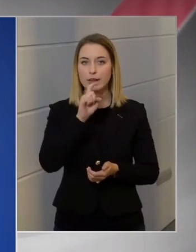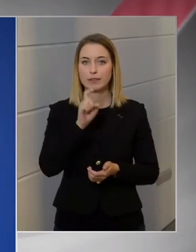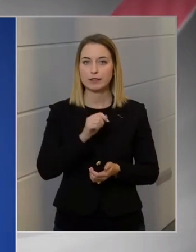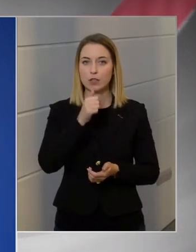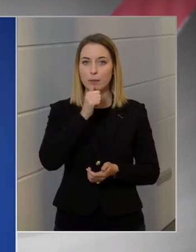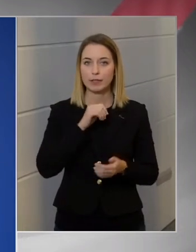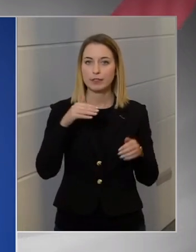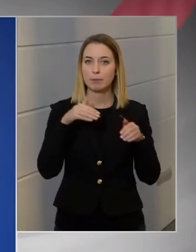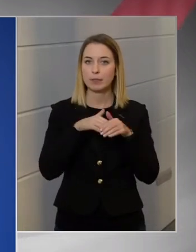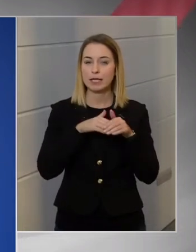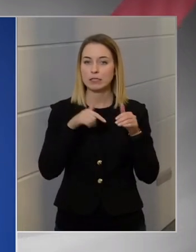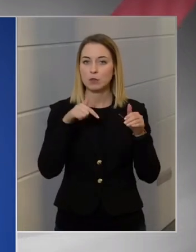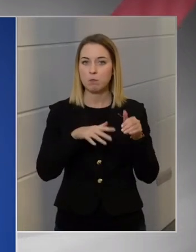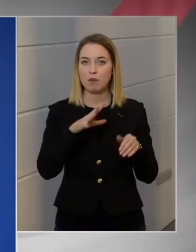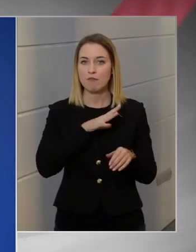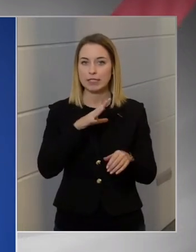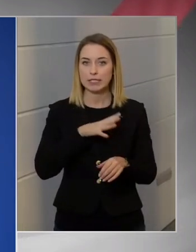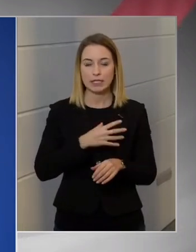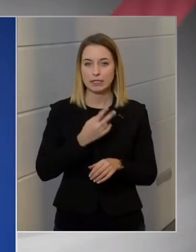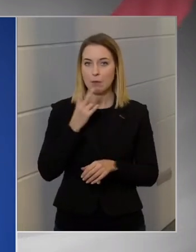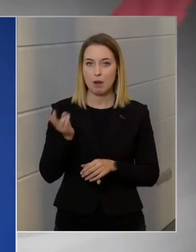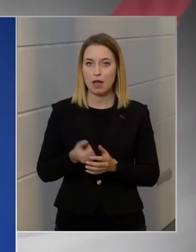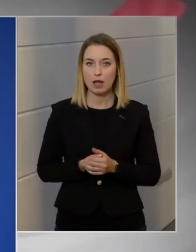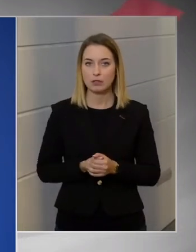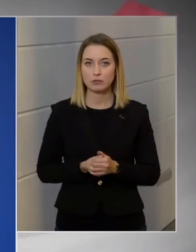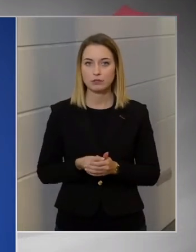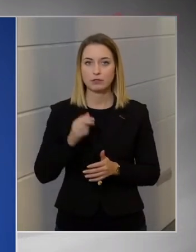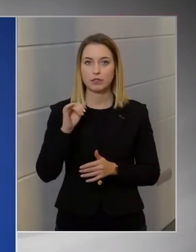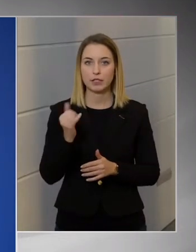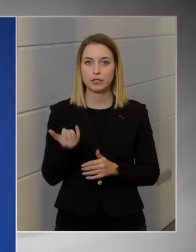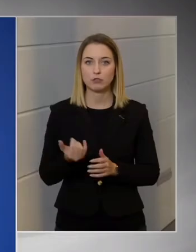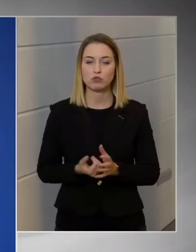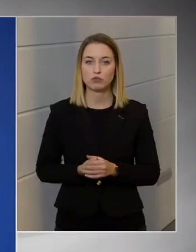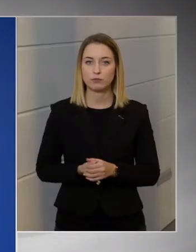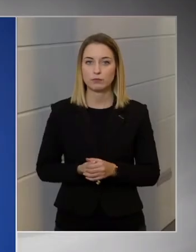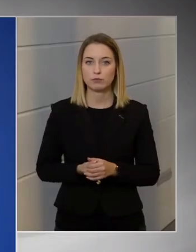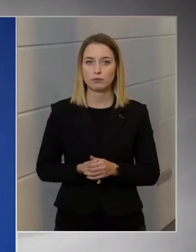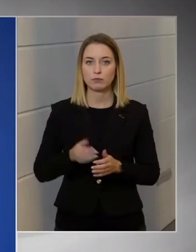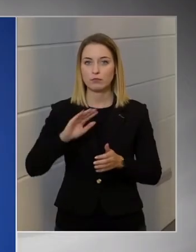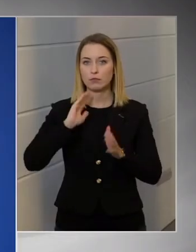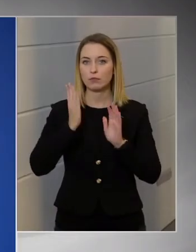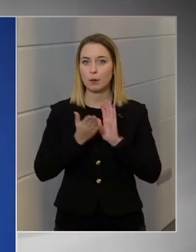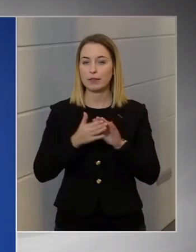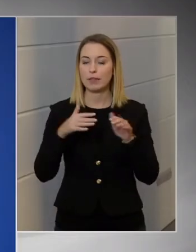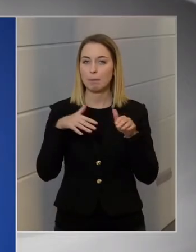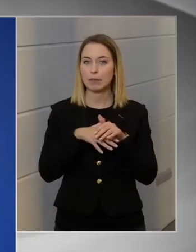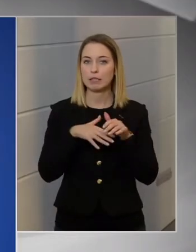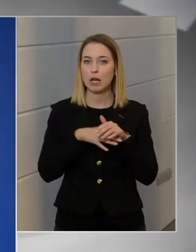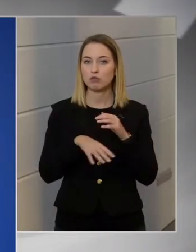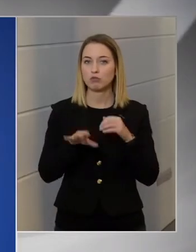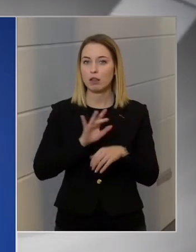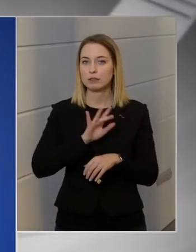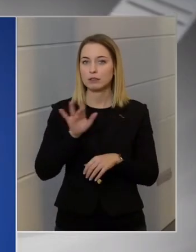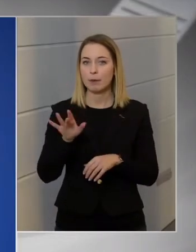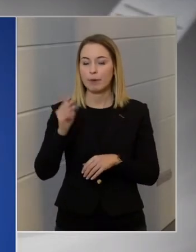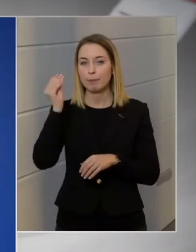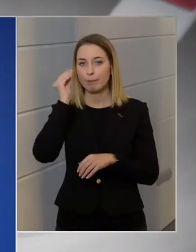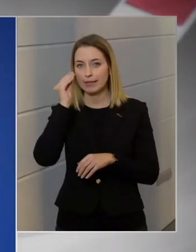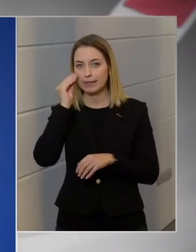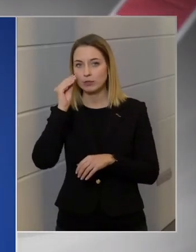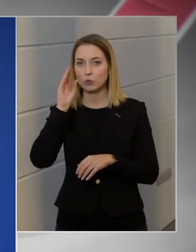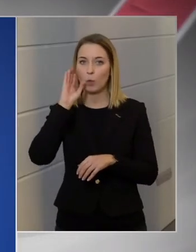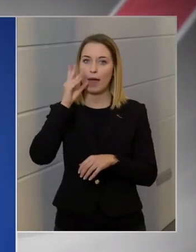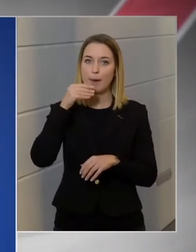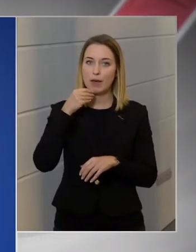Izai Péter a migrációban veszélyt nem lát, és minden migránssal szemben megértő